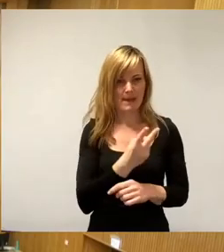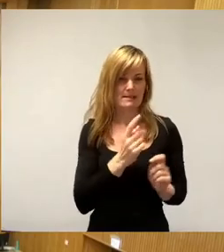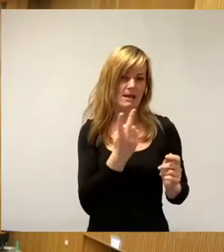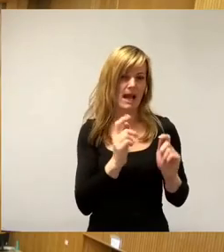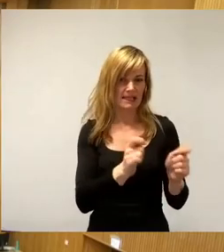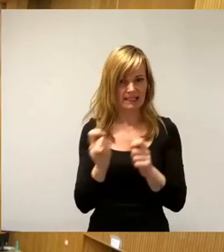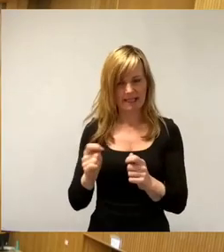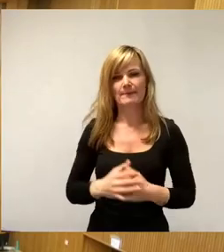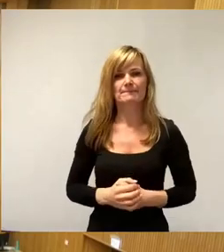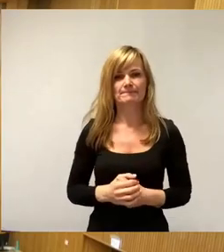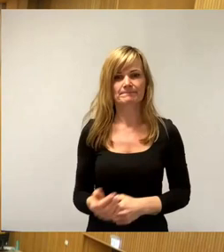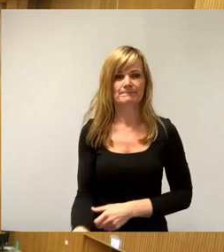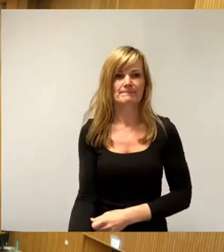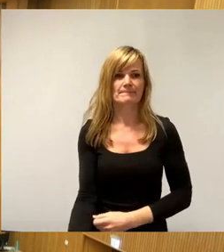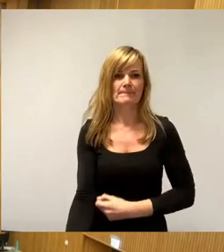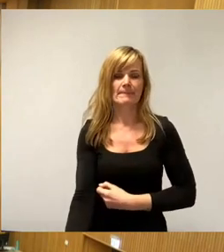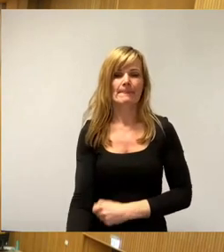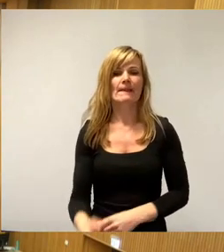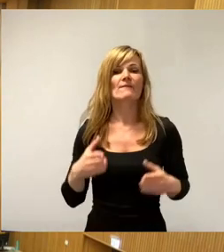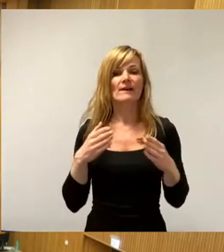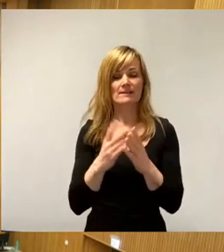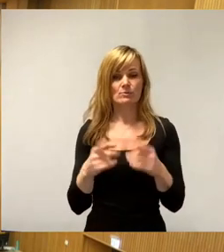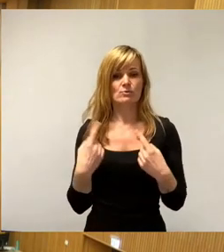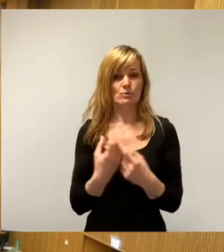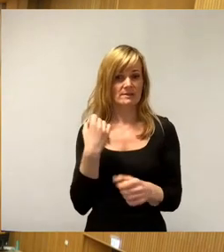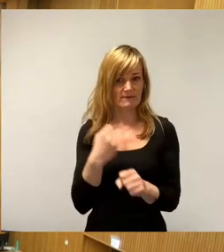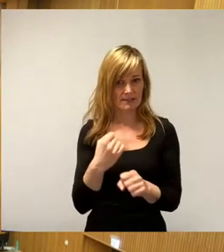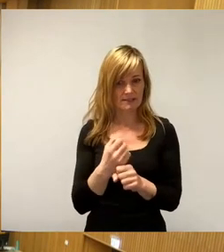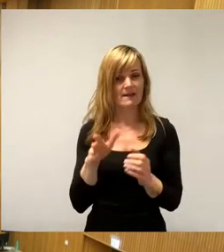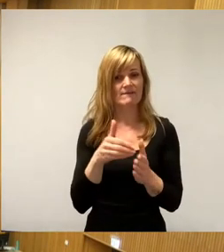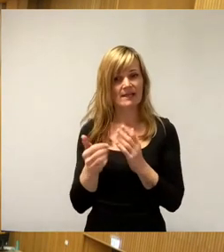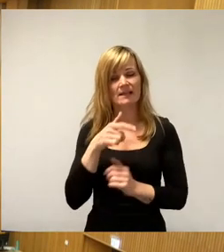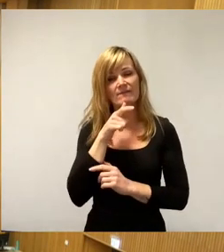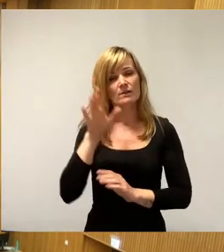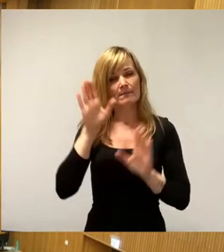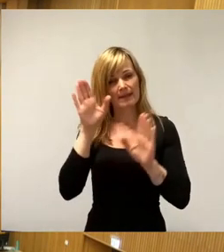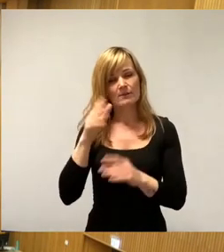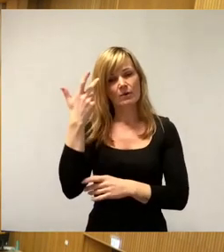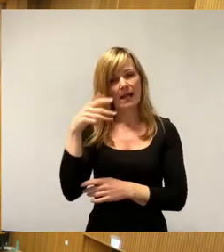So, damit ziehen wir erst mal durch die Fraktionsrunde durch. Weitere Wortmeldungen, Herr Mattis und dann Herr Böhm.